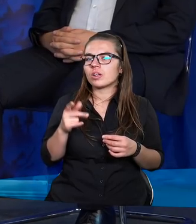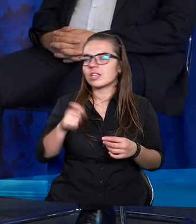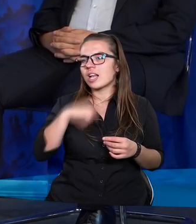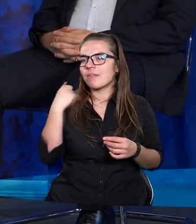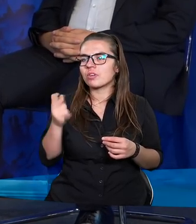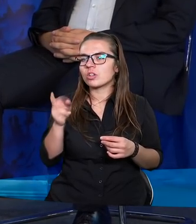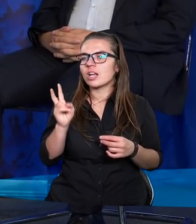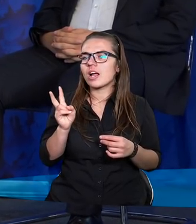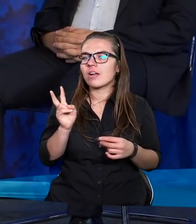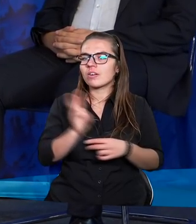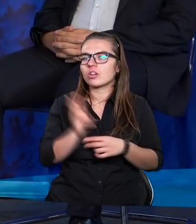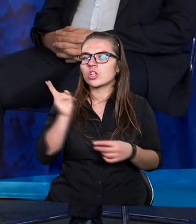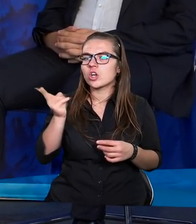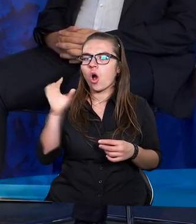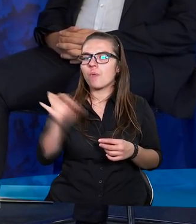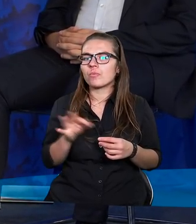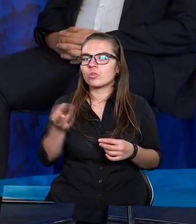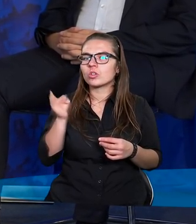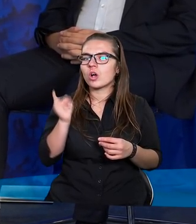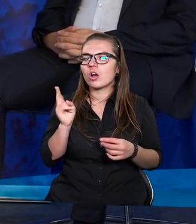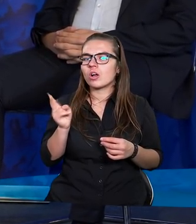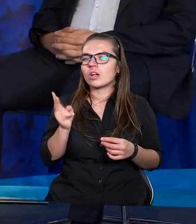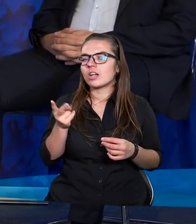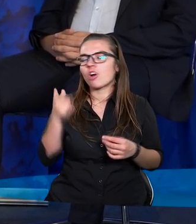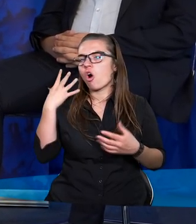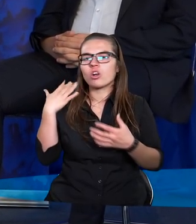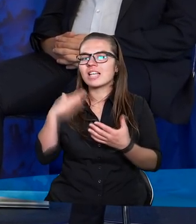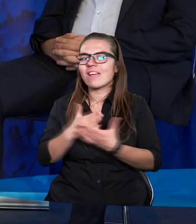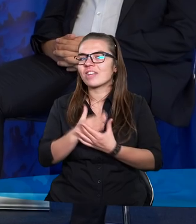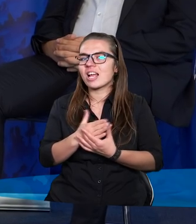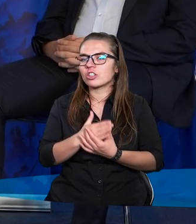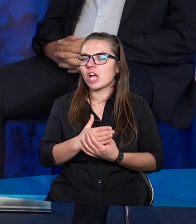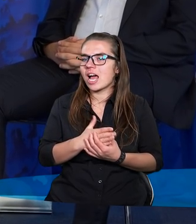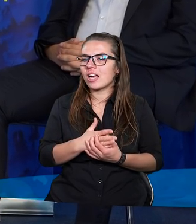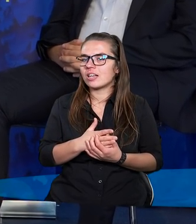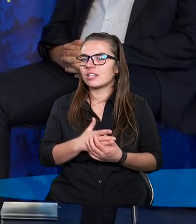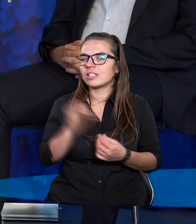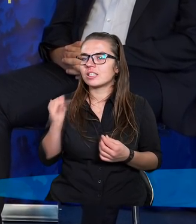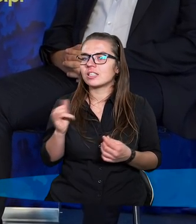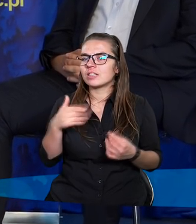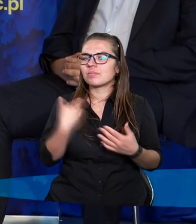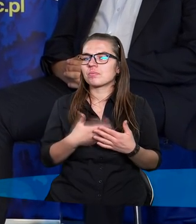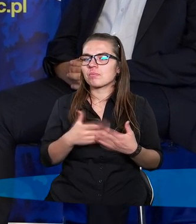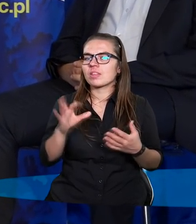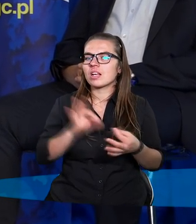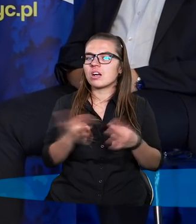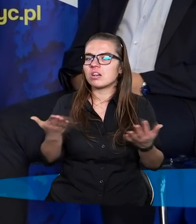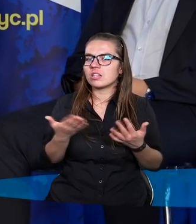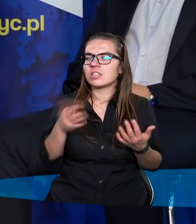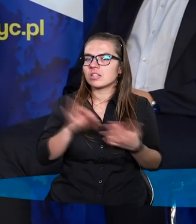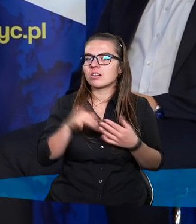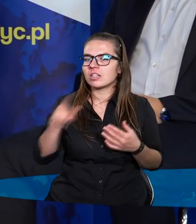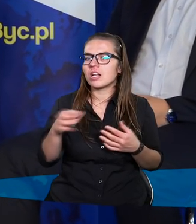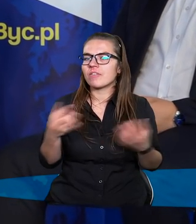jak mam zaufać komuś, w kogo nie wierzę? i dlatego gdzieś my